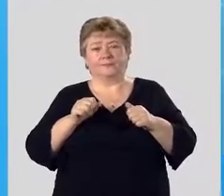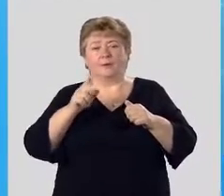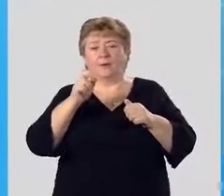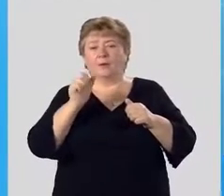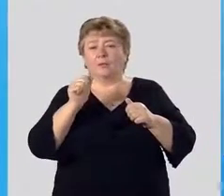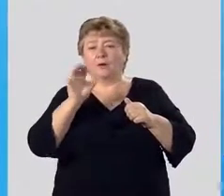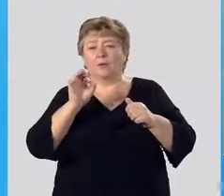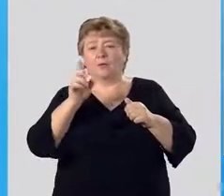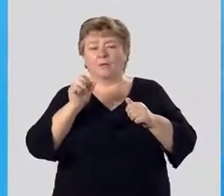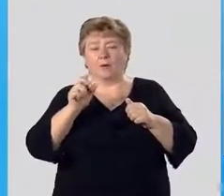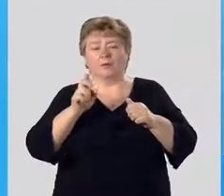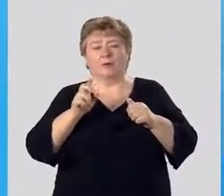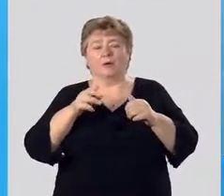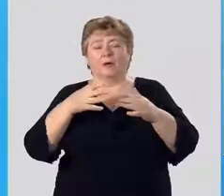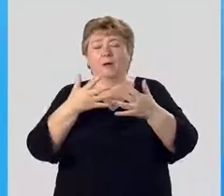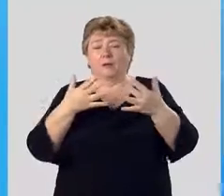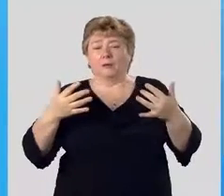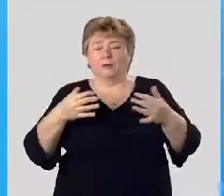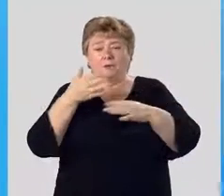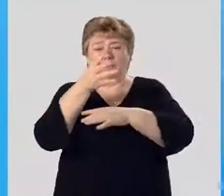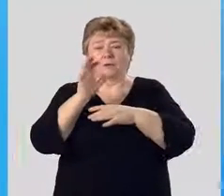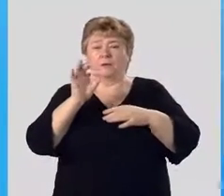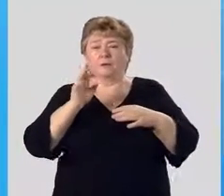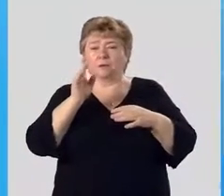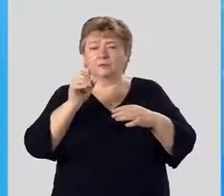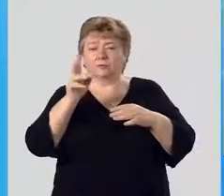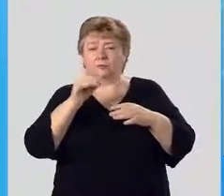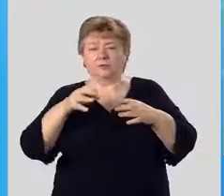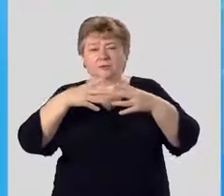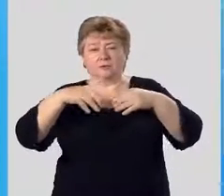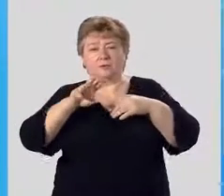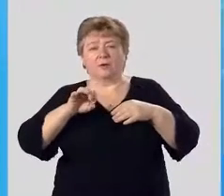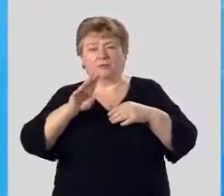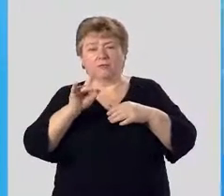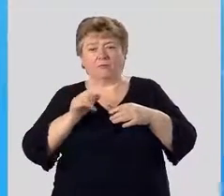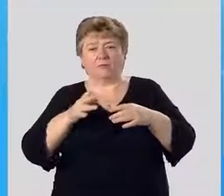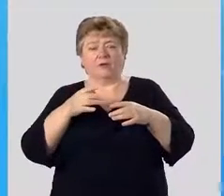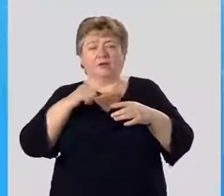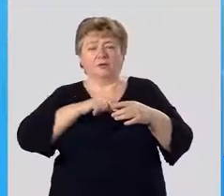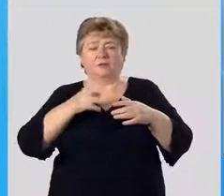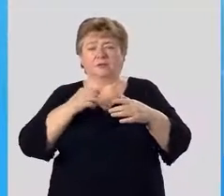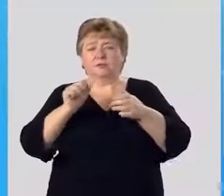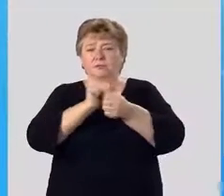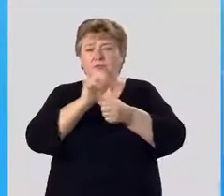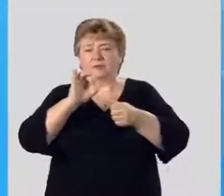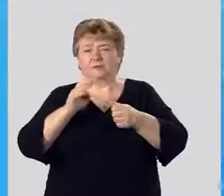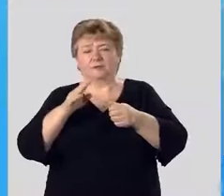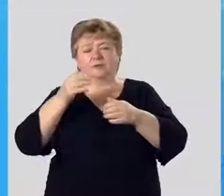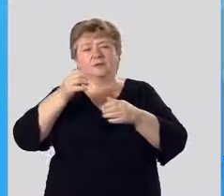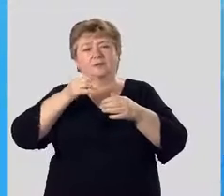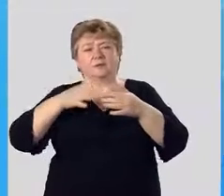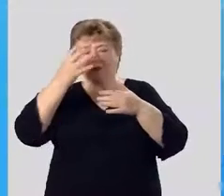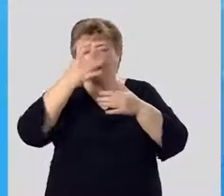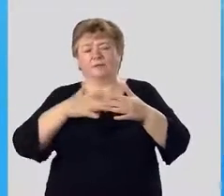Баобаб. Вид деревьев из рода Адансония. Семейство Мальвовы, характерное для сухих саван тропической